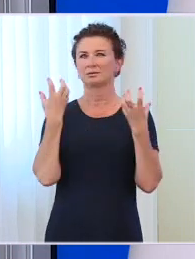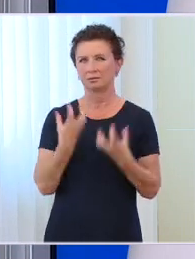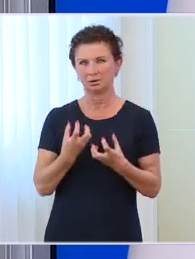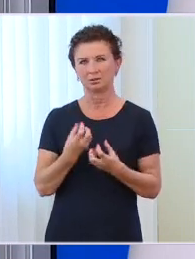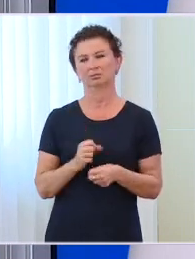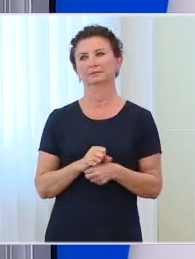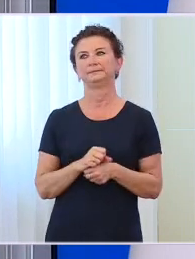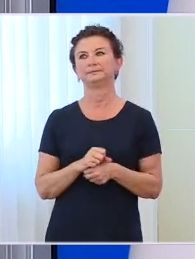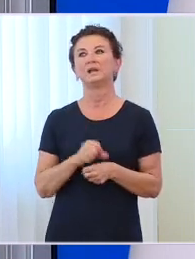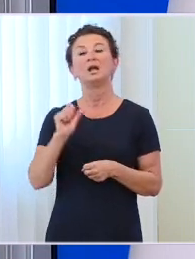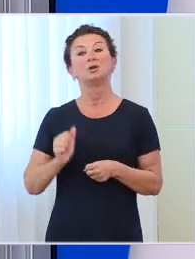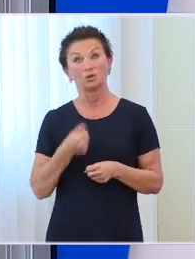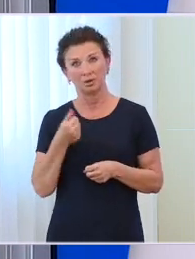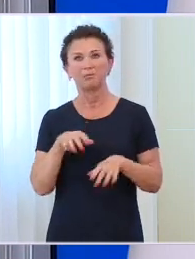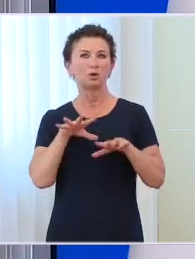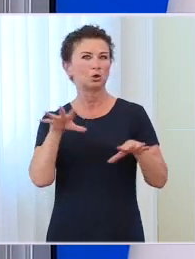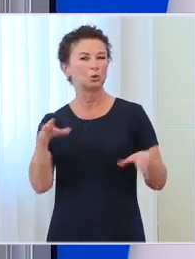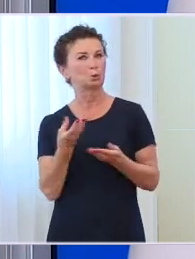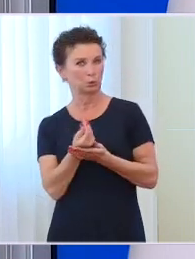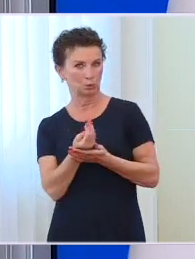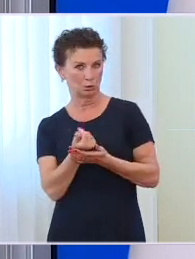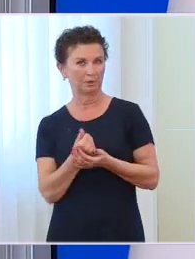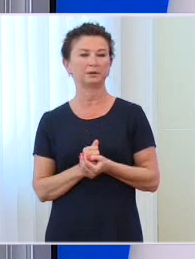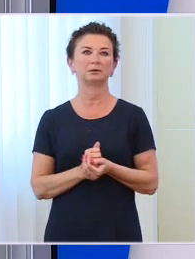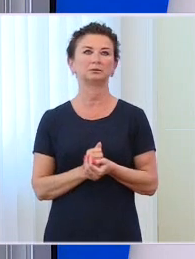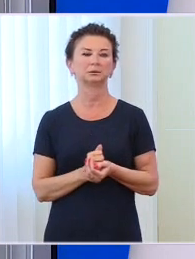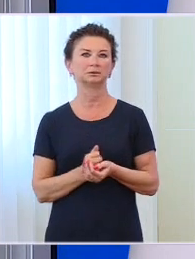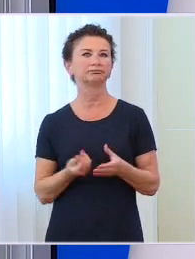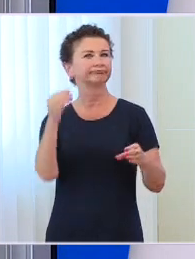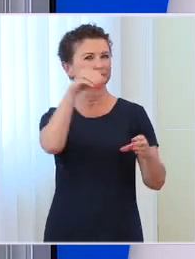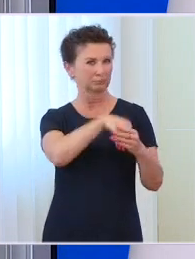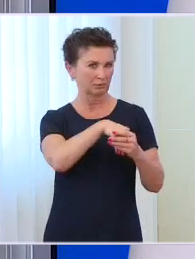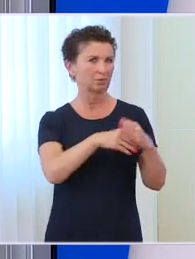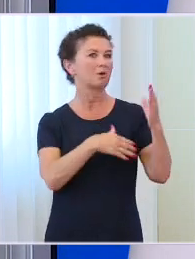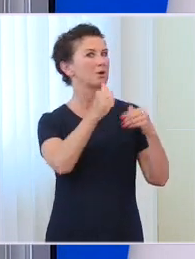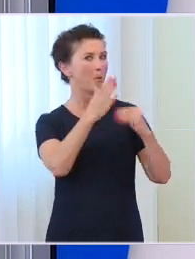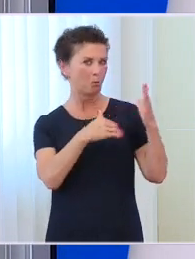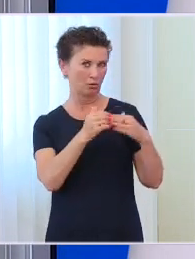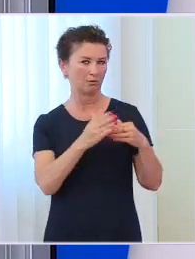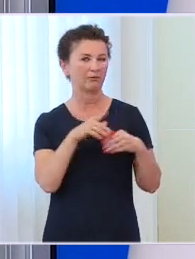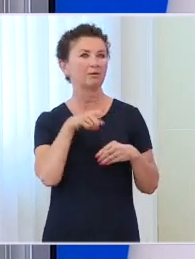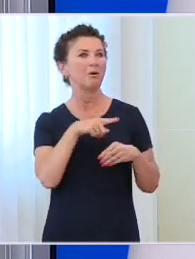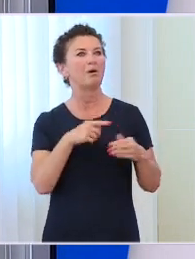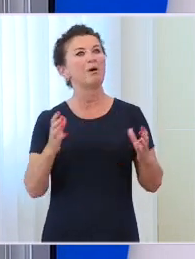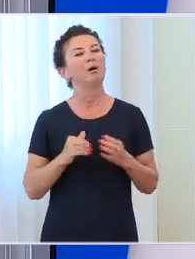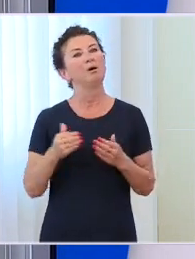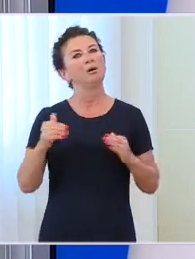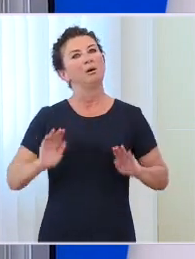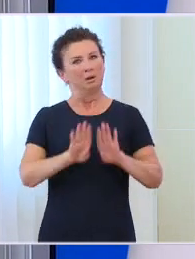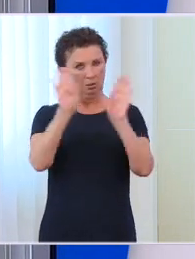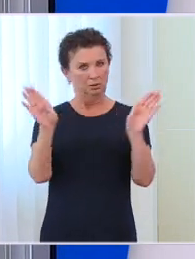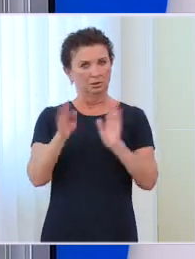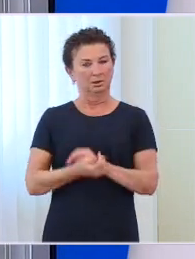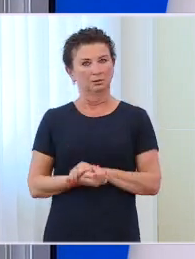określonych środków, całkiem niemałych, mówimy o 310 milionach, jak wspomniała pani premier, na najbliższe lata, aby z całą pewnością